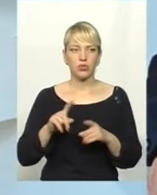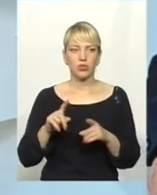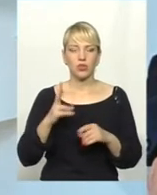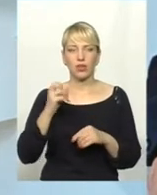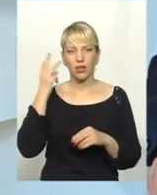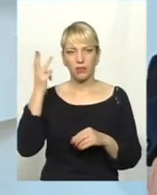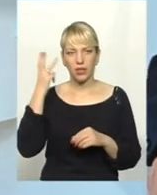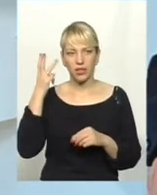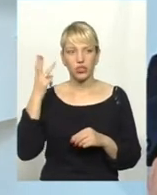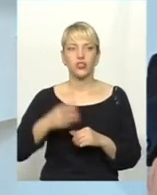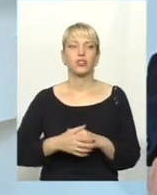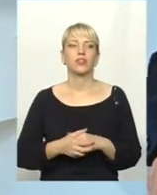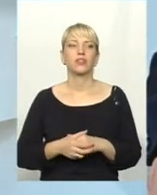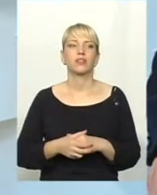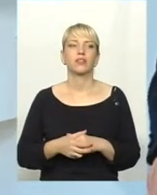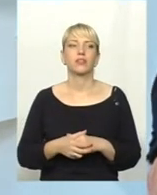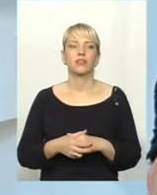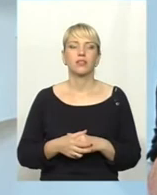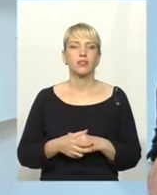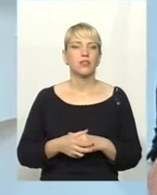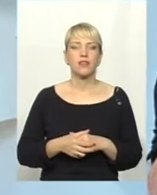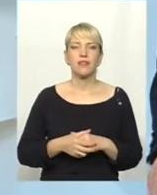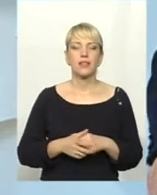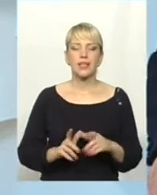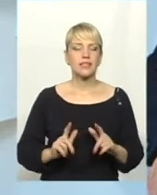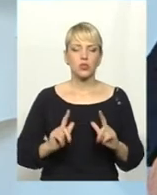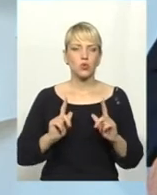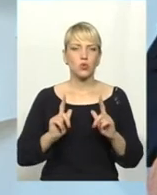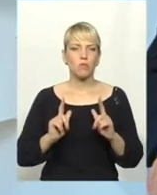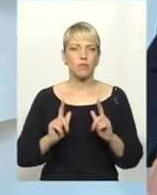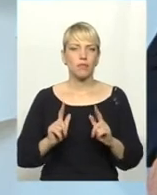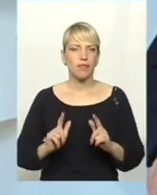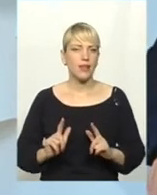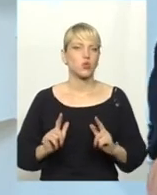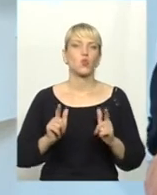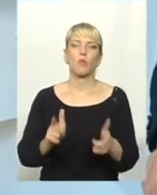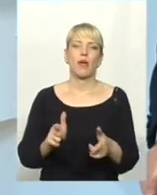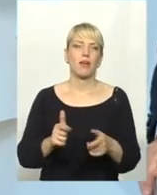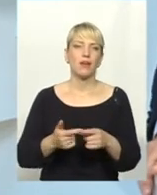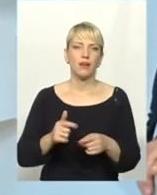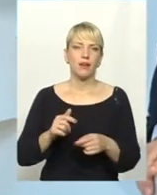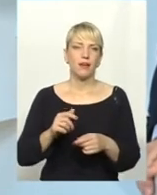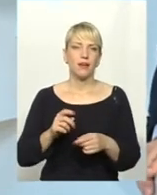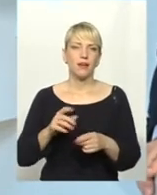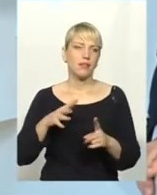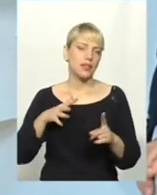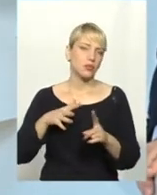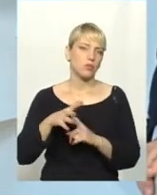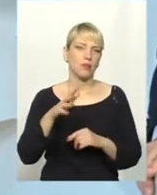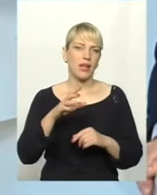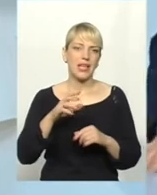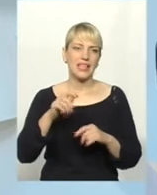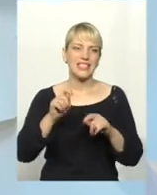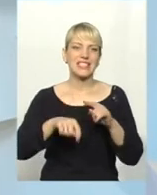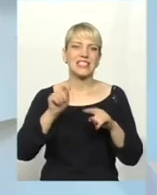Хмельниччині, там щось, наступає сифіліс страшне туди-сюди. Я мусив надрукувати